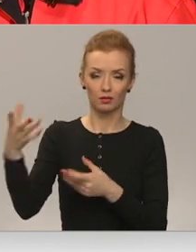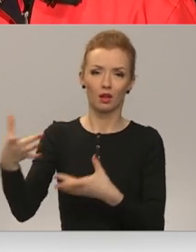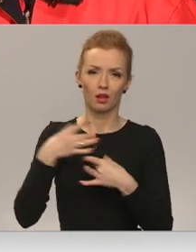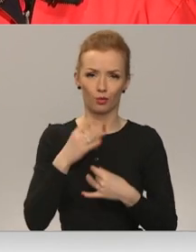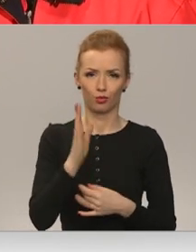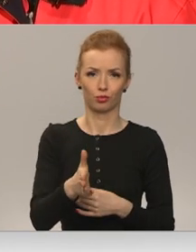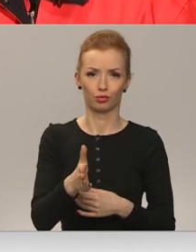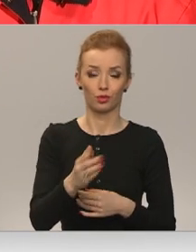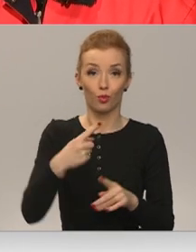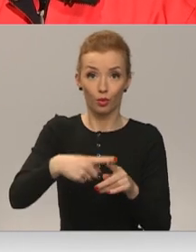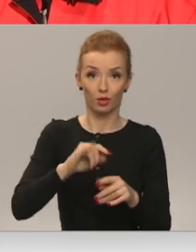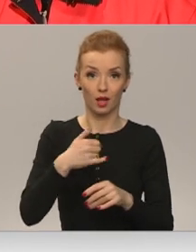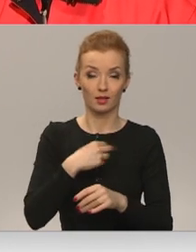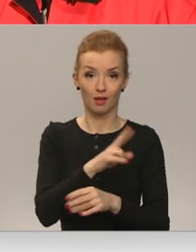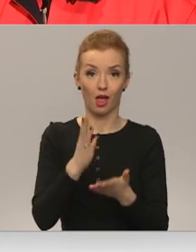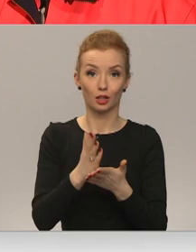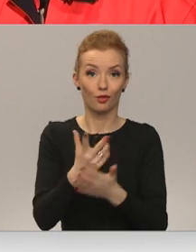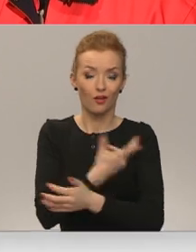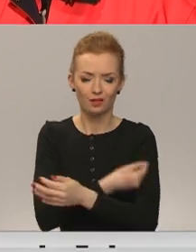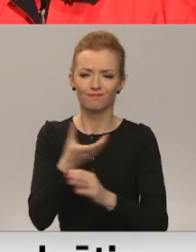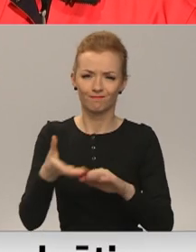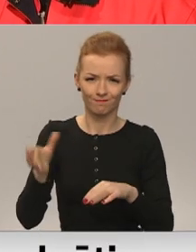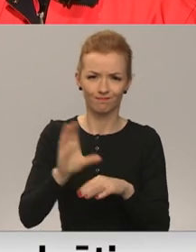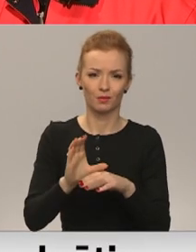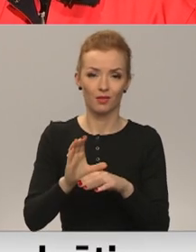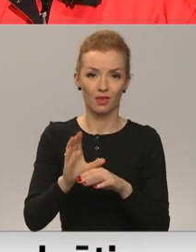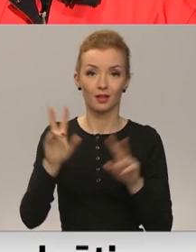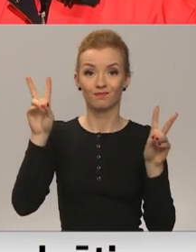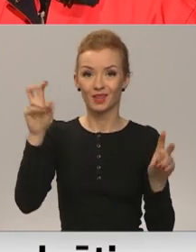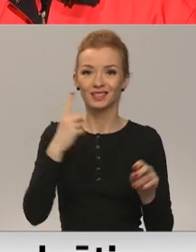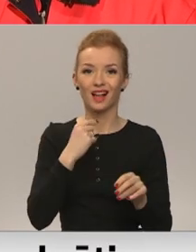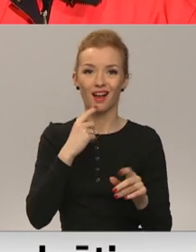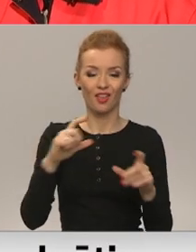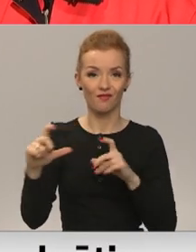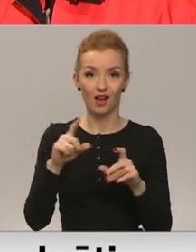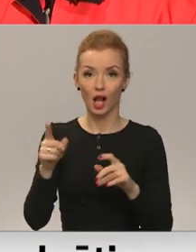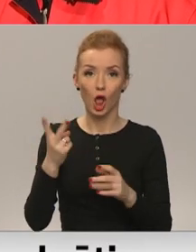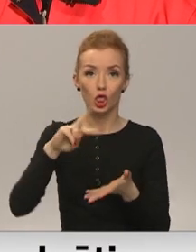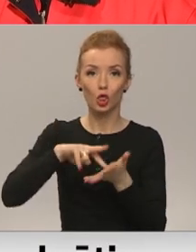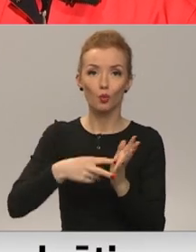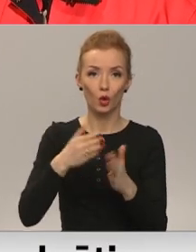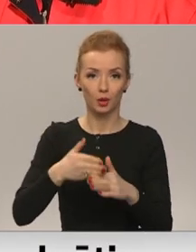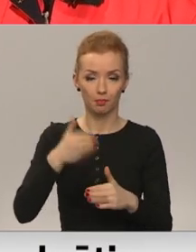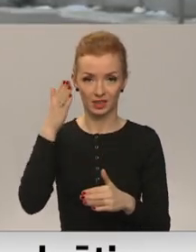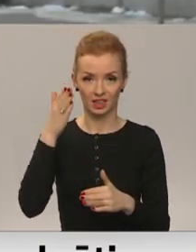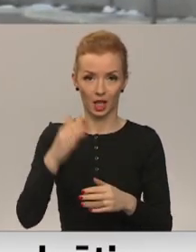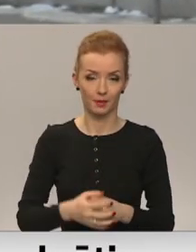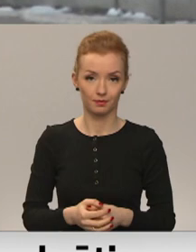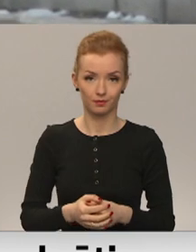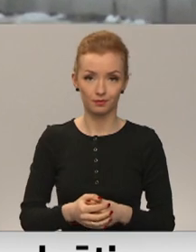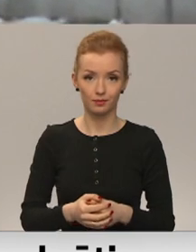es neesmu vakcināts, tad noteikti. Tas nozīmē, ka visi šie sarkanie veikali kļūst dubult bīstamāki nekā tas bija pie delta varianta.